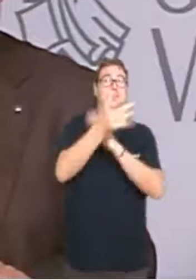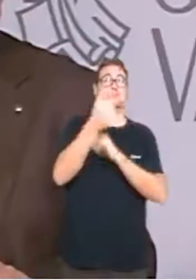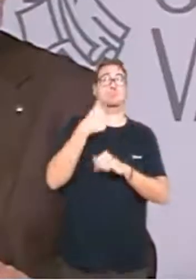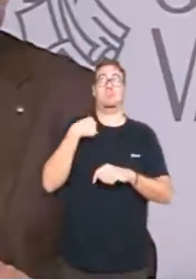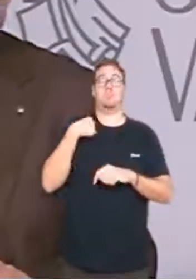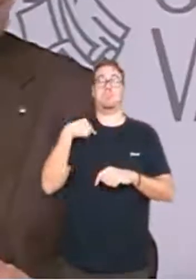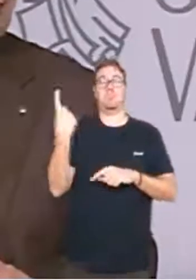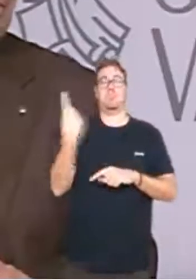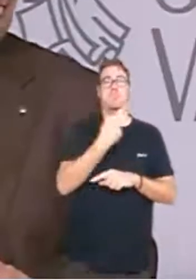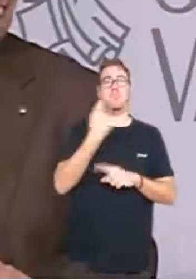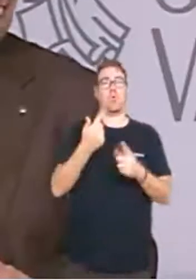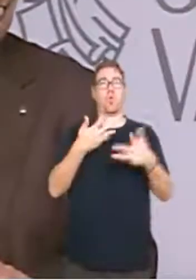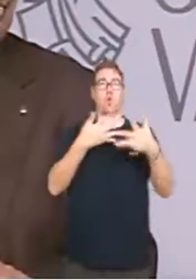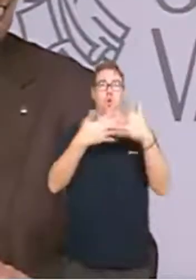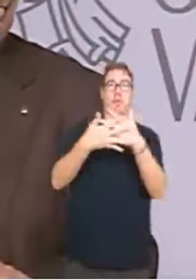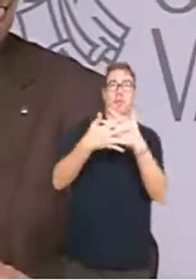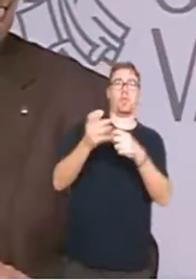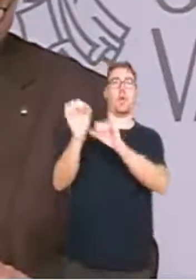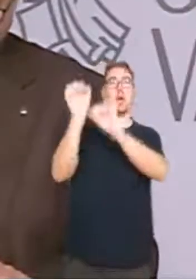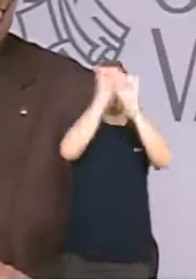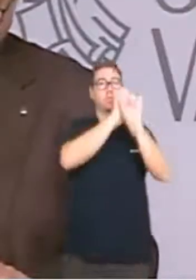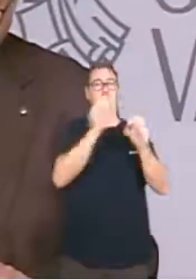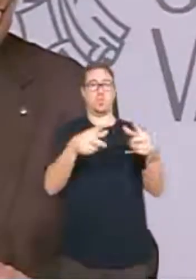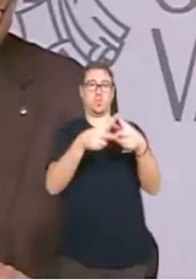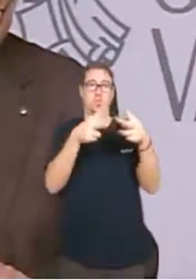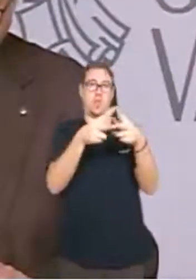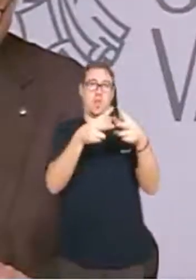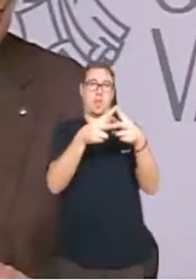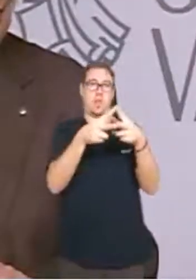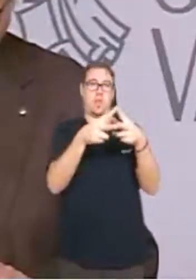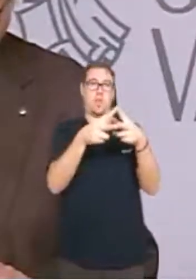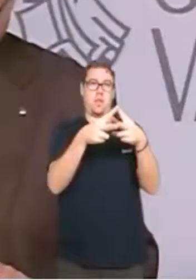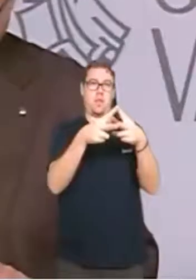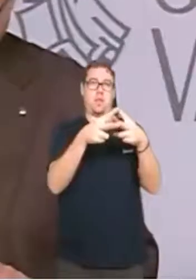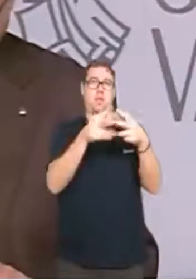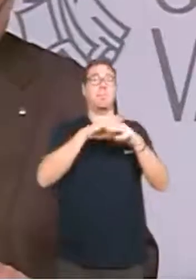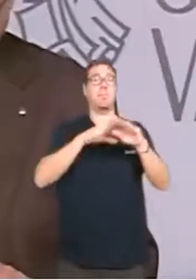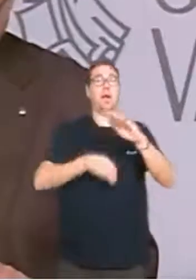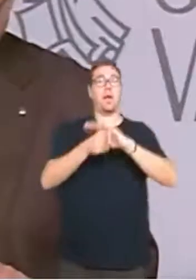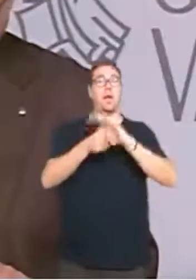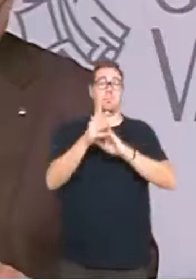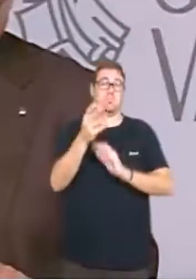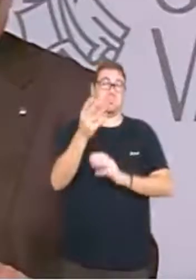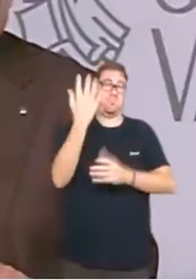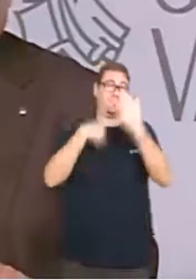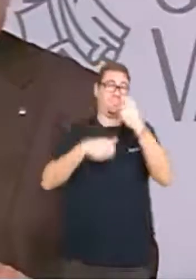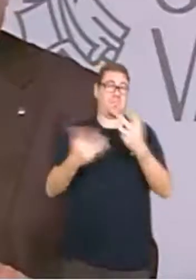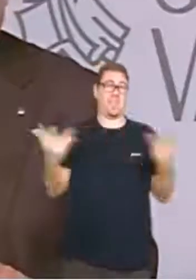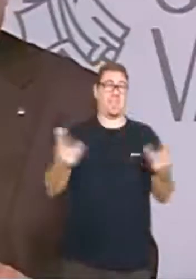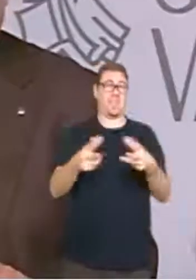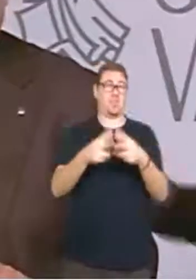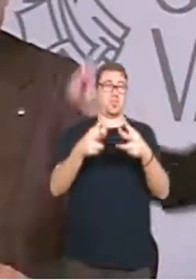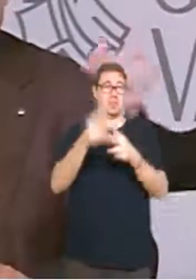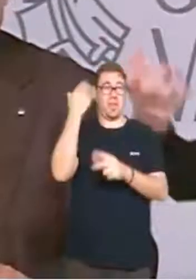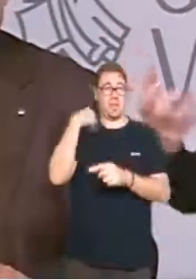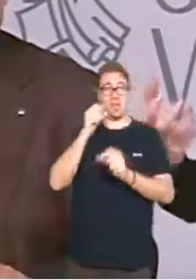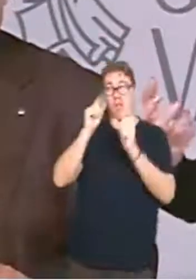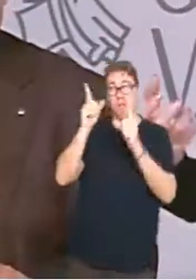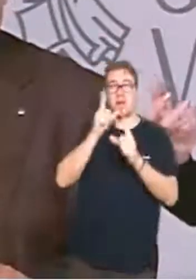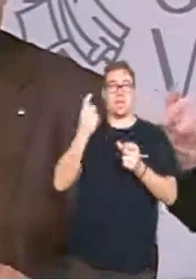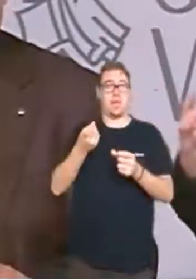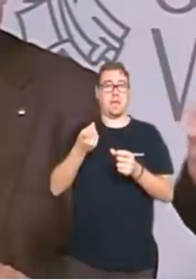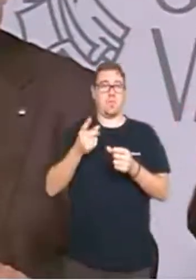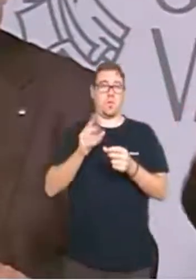estem combinant la protecció social per a seguir pal·liant aquesta emergència social que ens trobarem, però també,